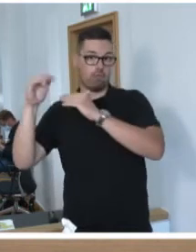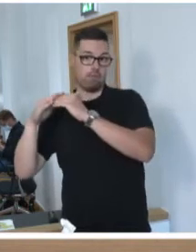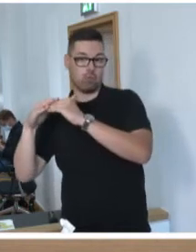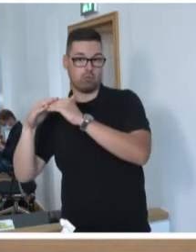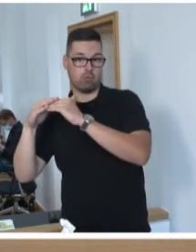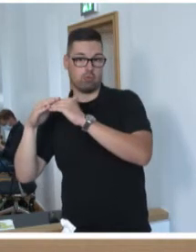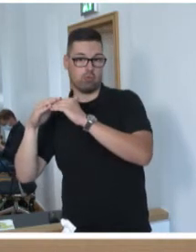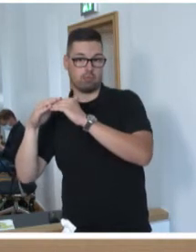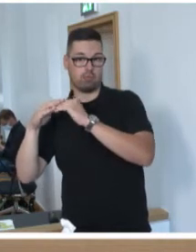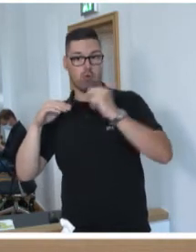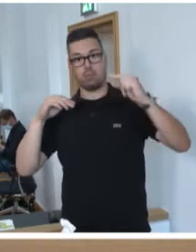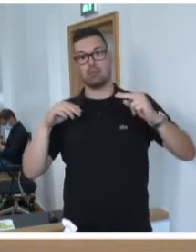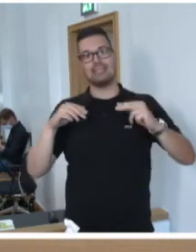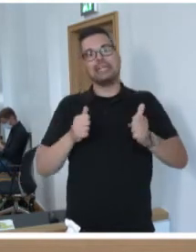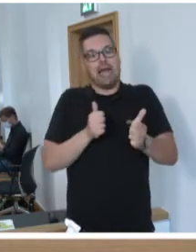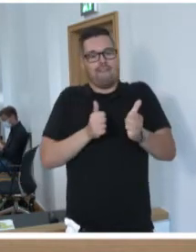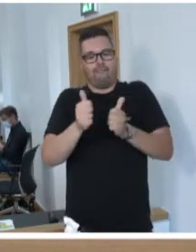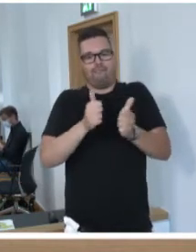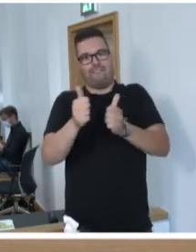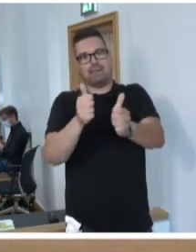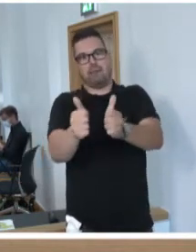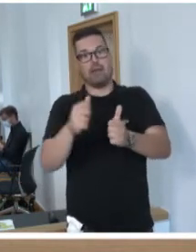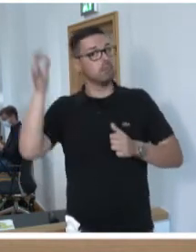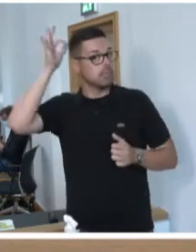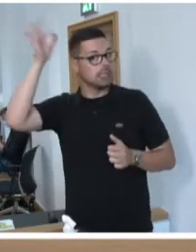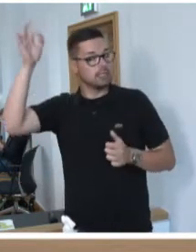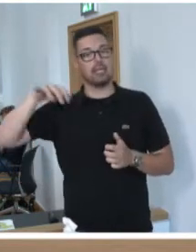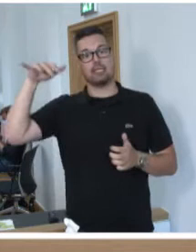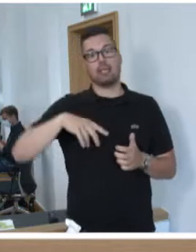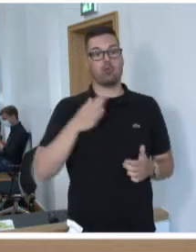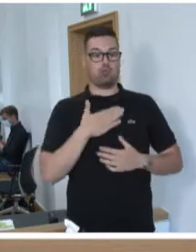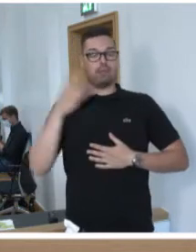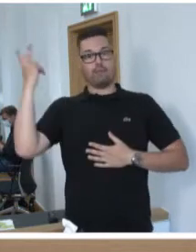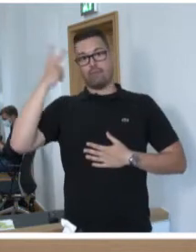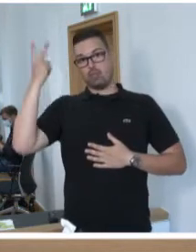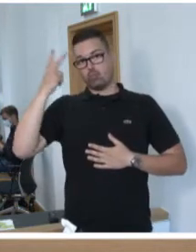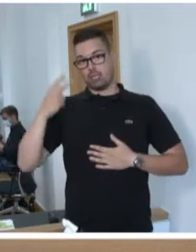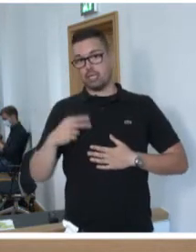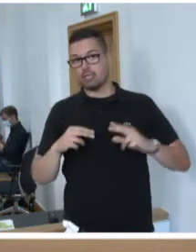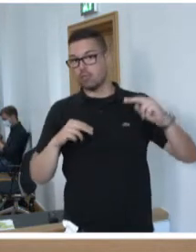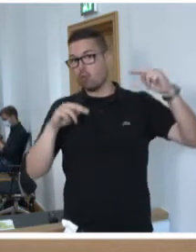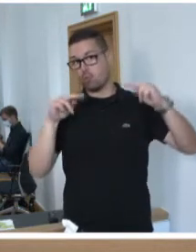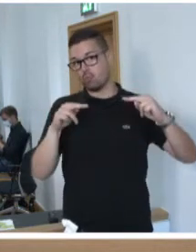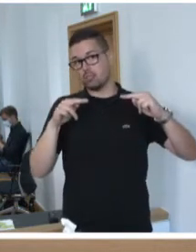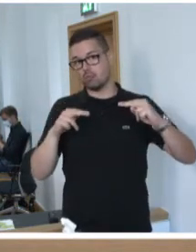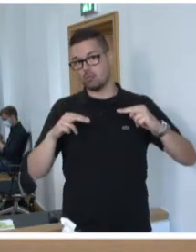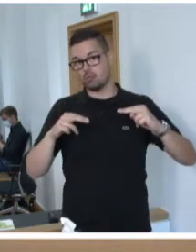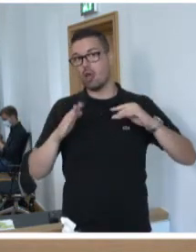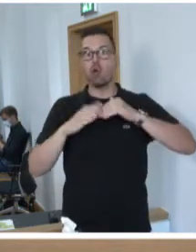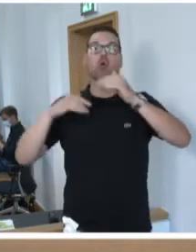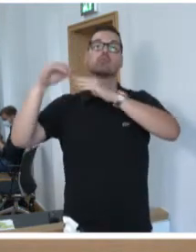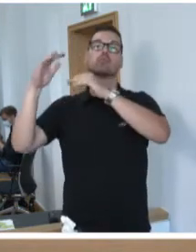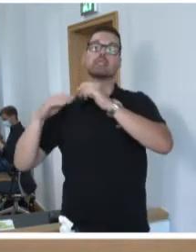dass wir mit ihnen in den Wettbewerb der Ideen eintreten wollen. So verstehen wir Opposition. So verstehen wir konstruktive